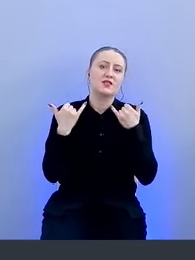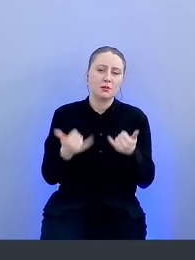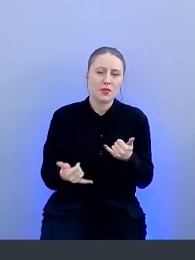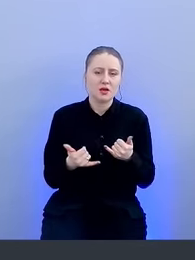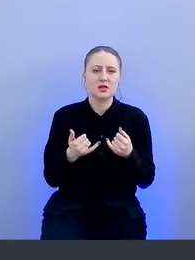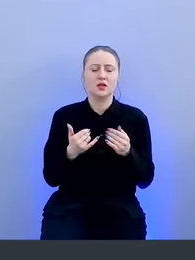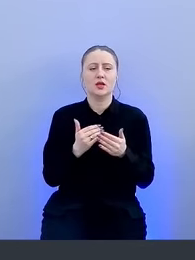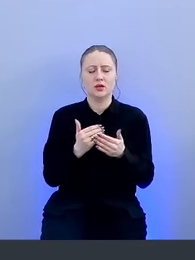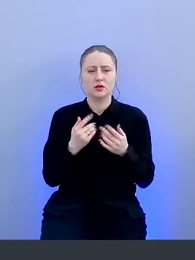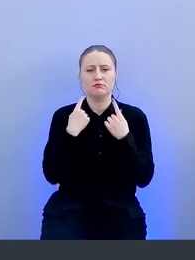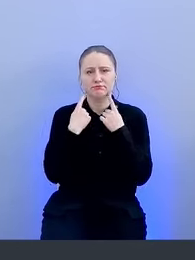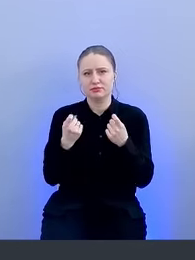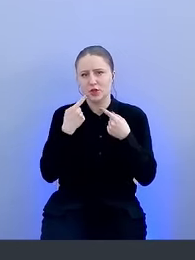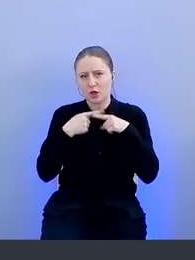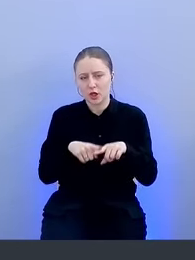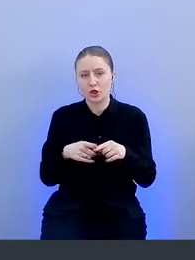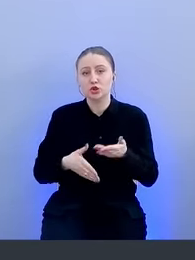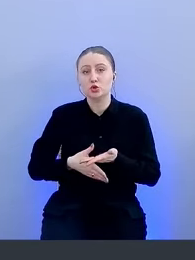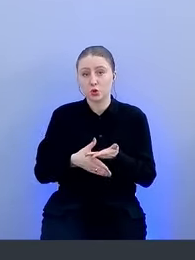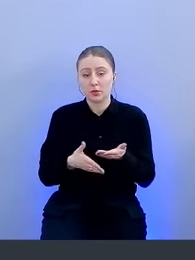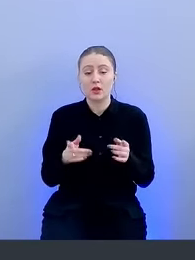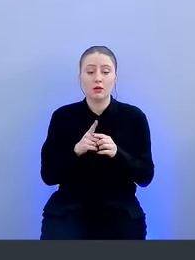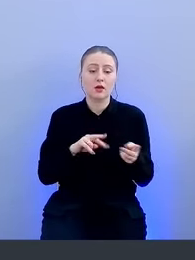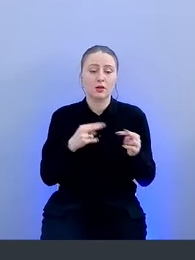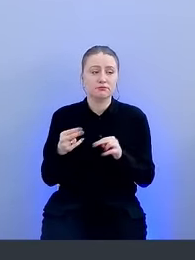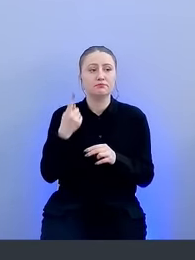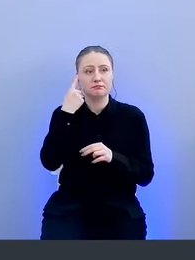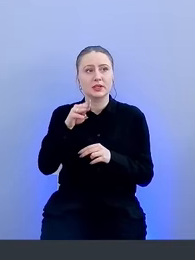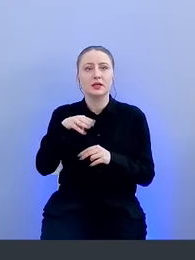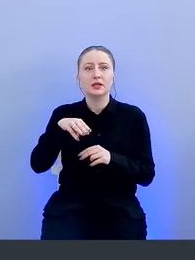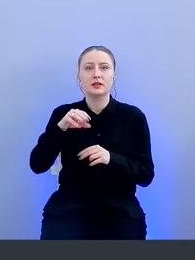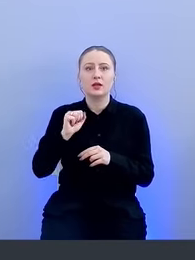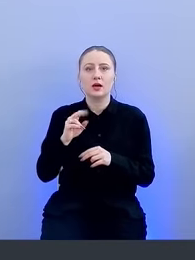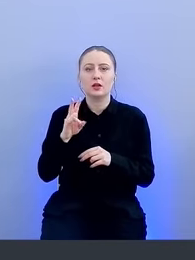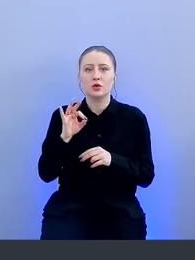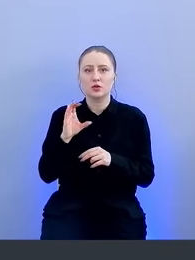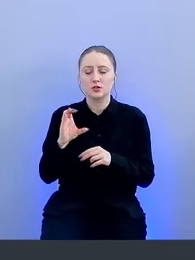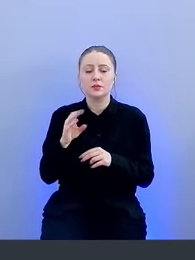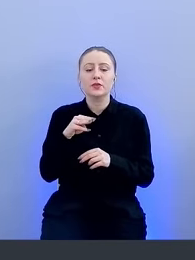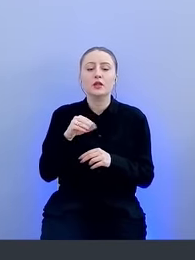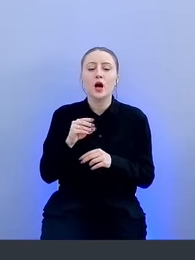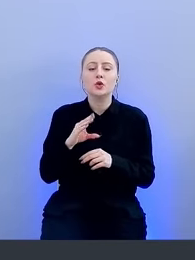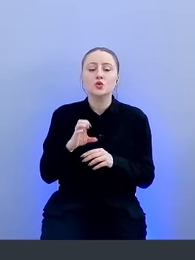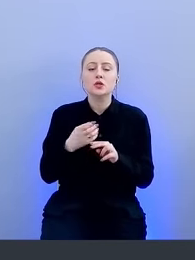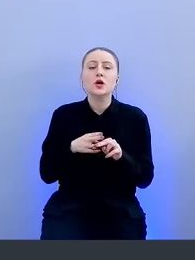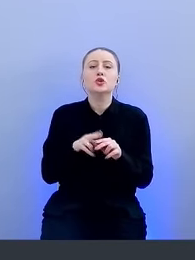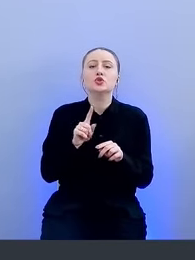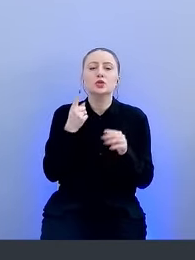инструмент. Так мы пришли к созданию Таноса. Танос — это скрипт на перле.